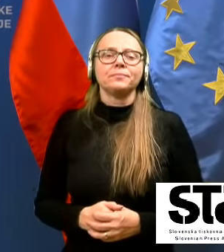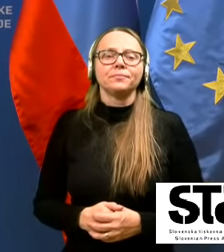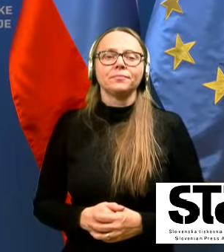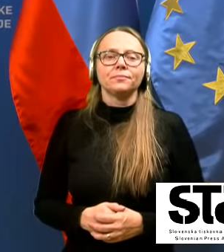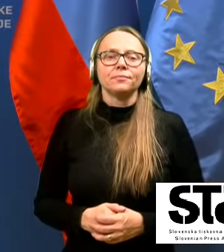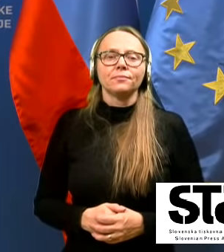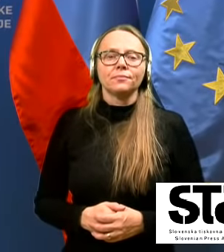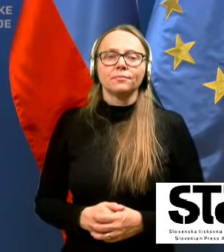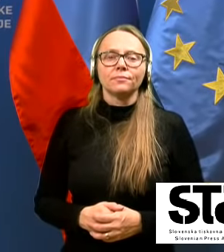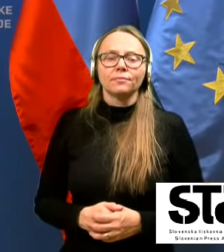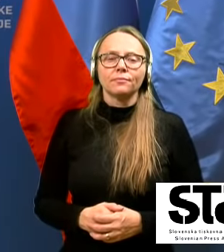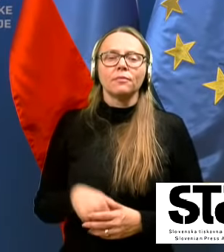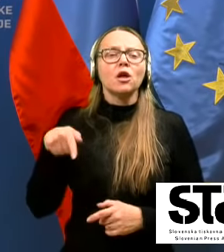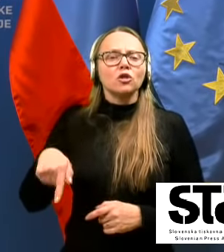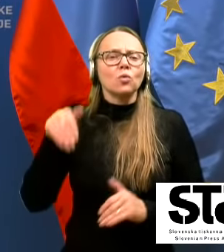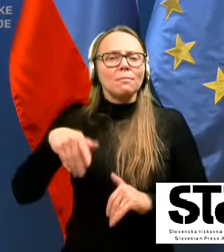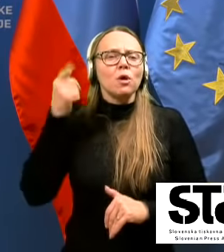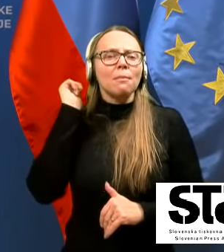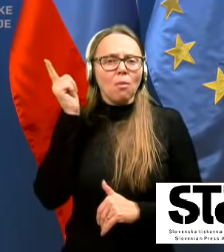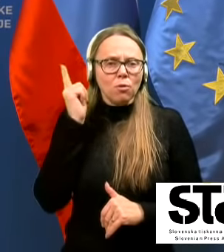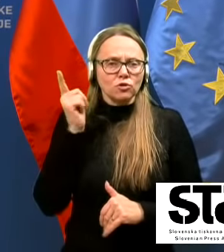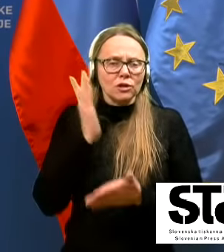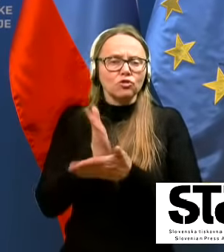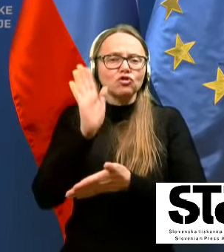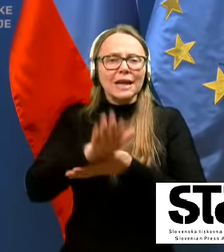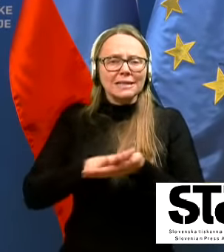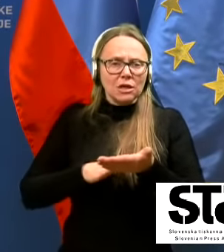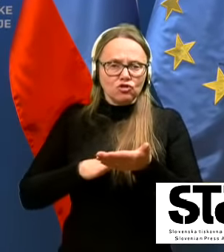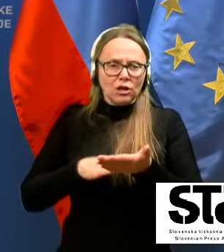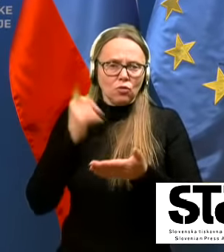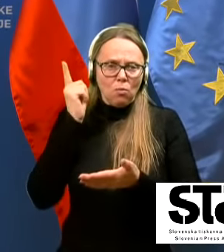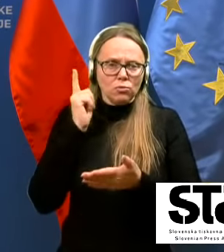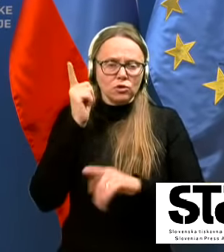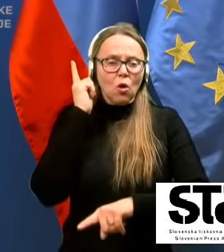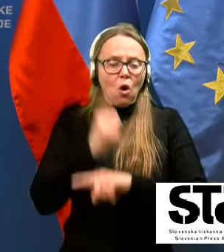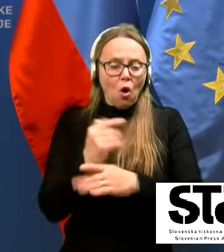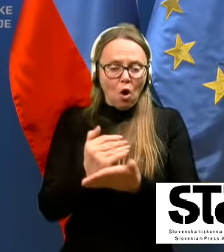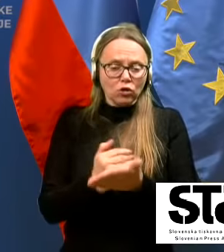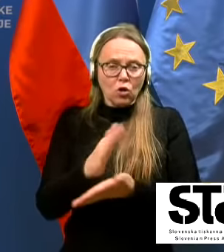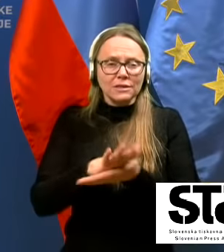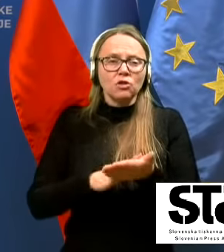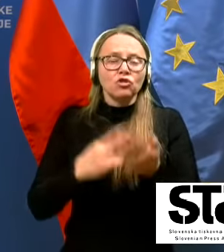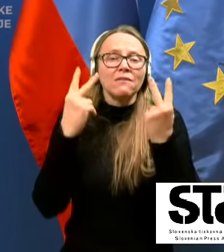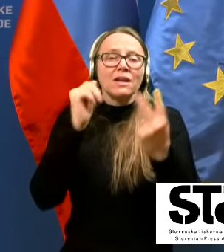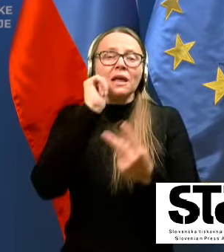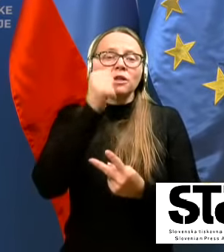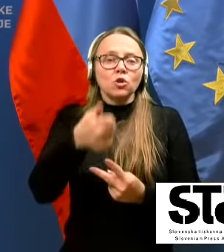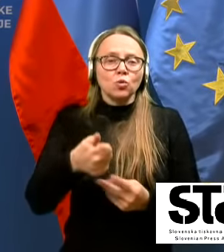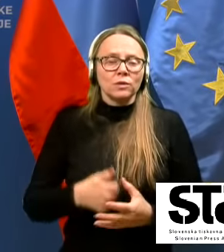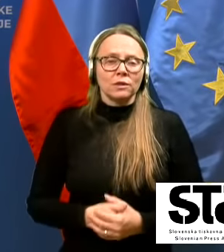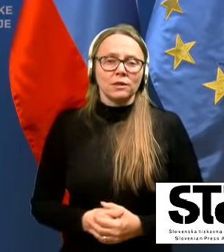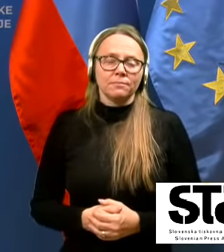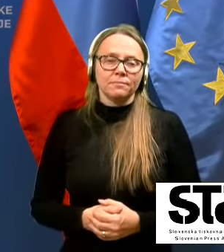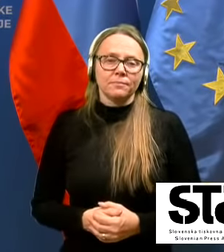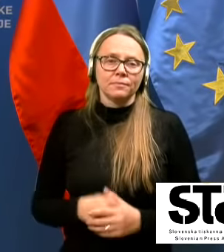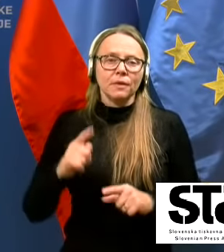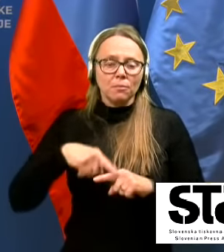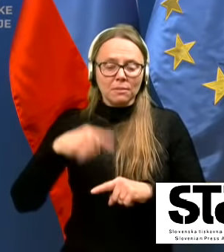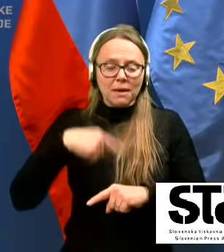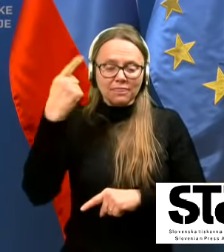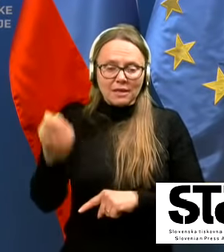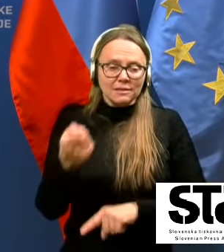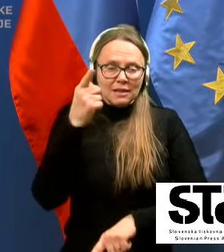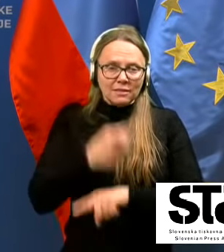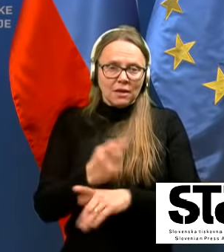Tukaj naj seveda upozorim, kar sem upozoril na začetku, odlog začne veljati jutri. Potem pa imamo naslednji odlog,